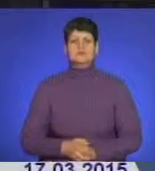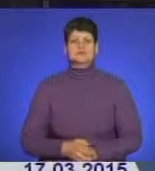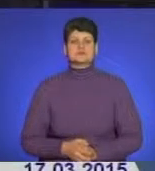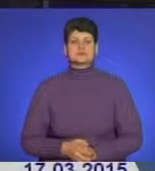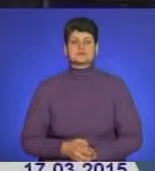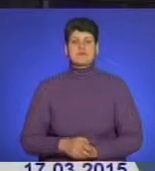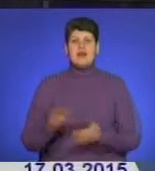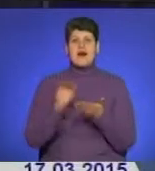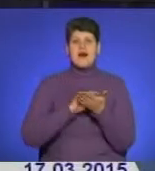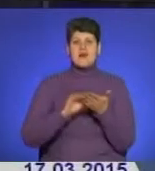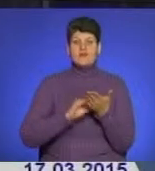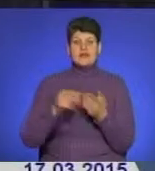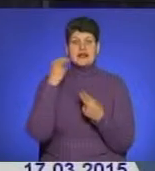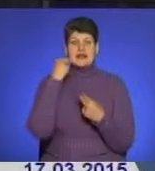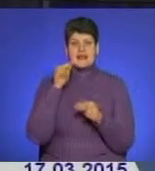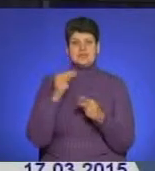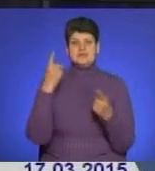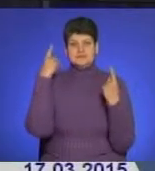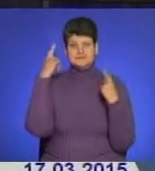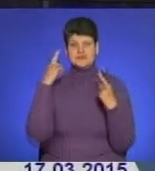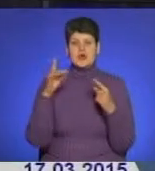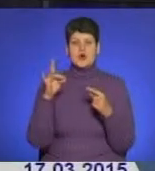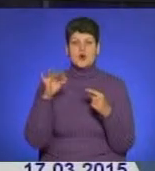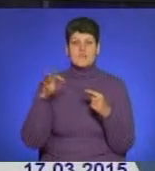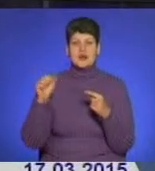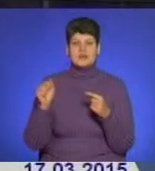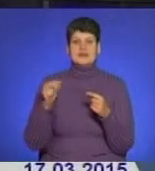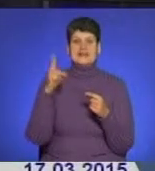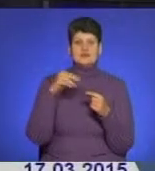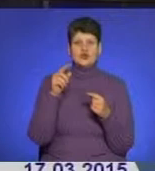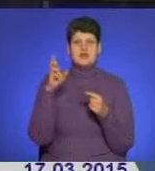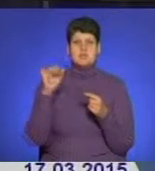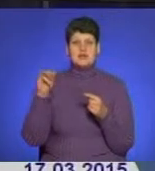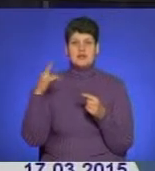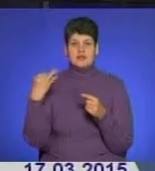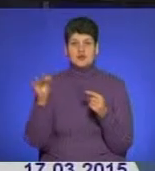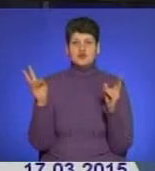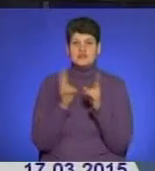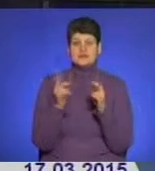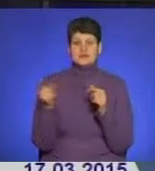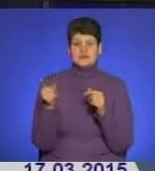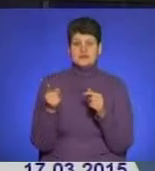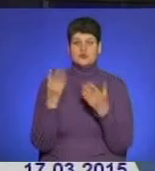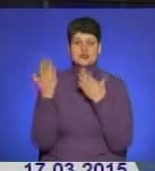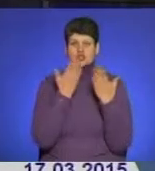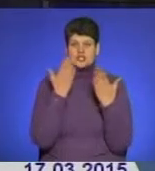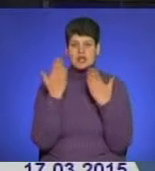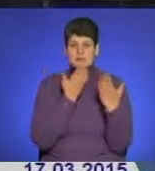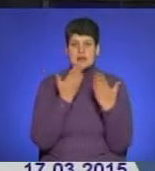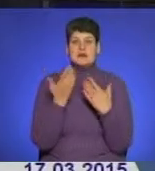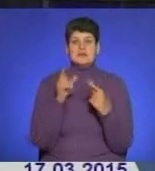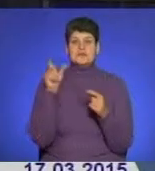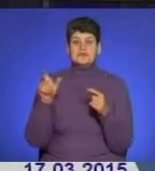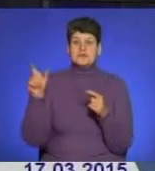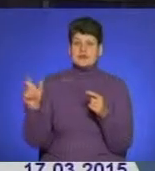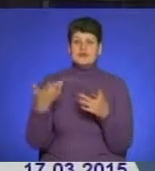Автор кращих містично-історичних романів Дмитро Білий зустрівся із тернопільськими читачами. На запрошення спілки української